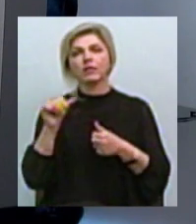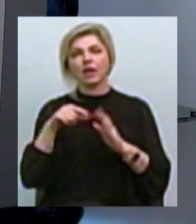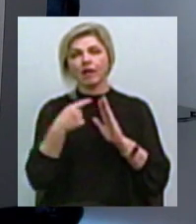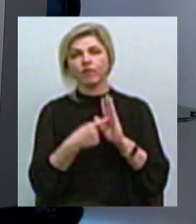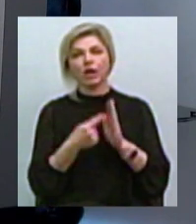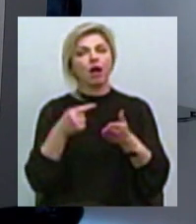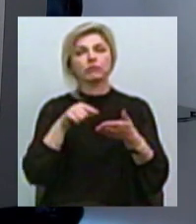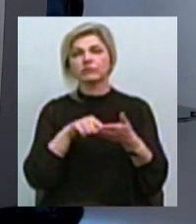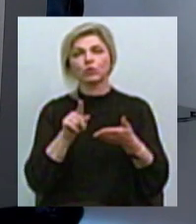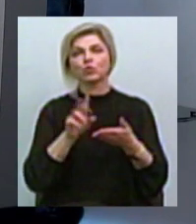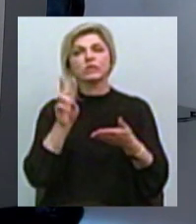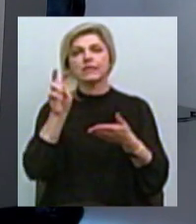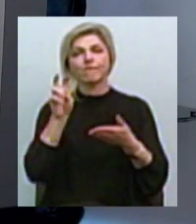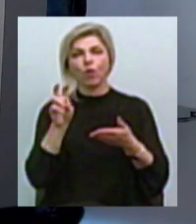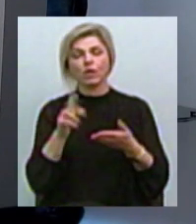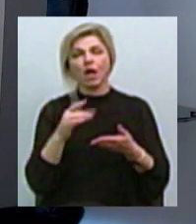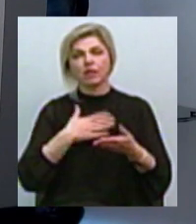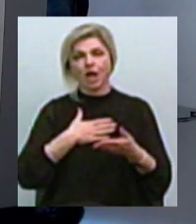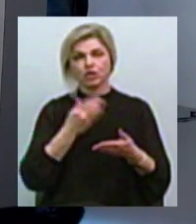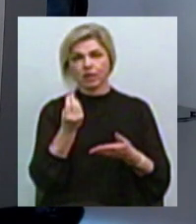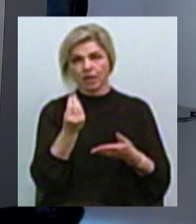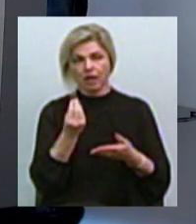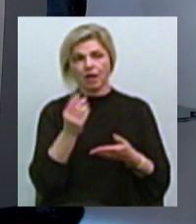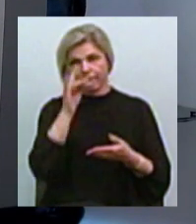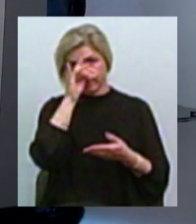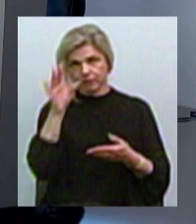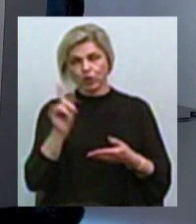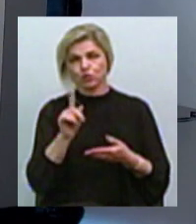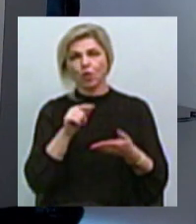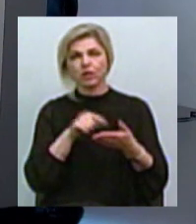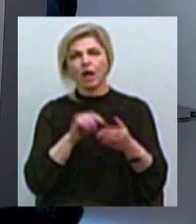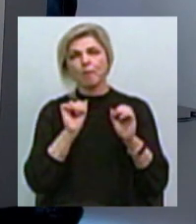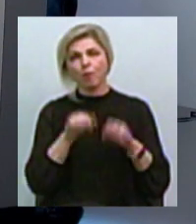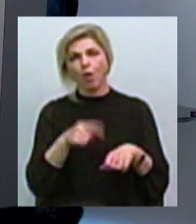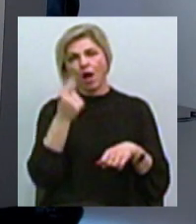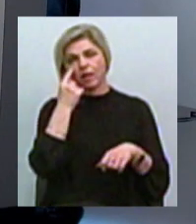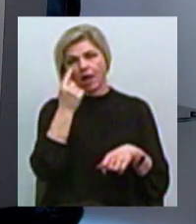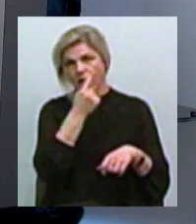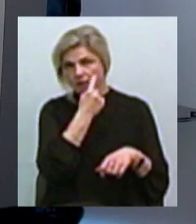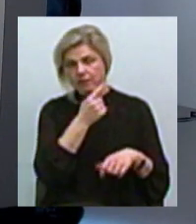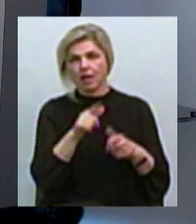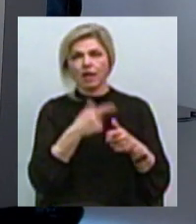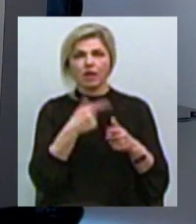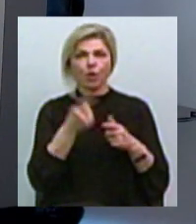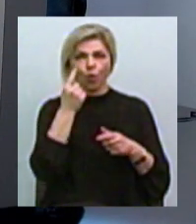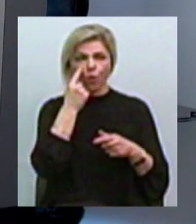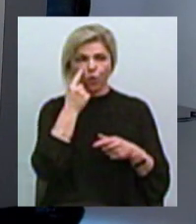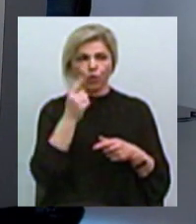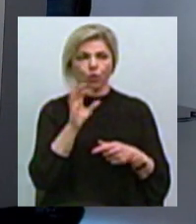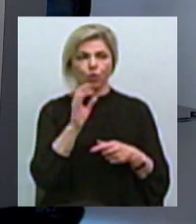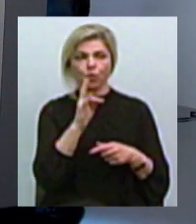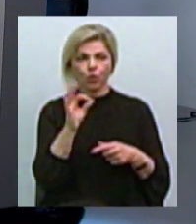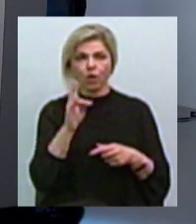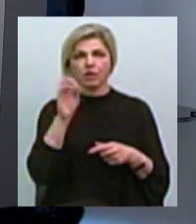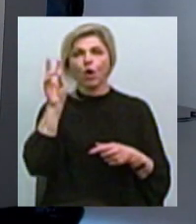символізує Тому що у нас наші гроші, вони відомі тим, що там можна побачити або глас, око Як, наприклад, навіть на